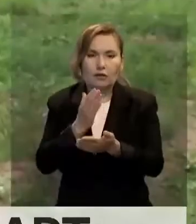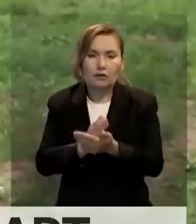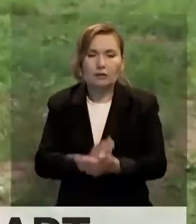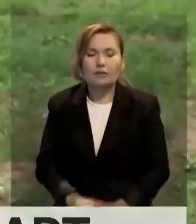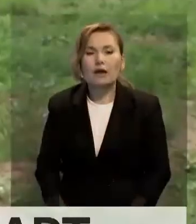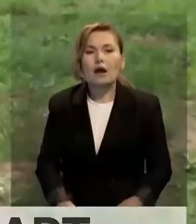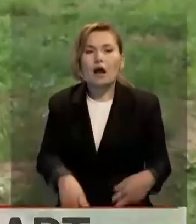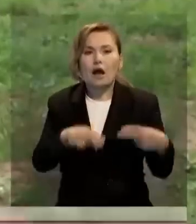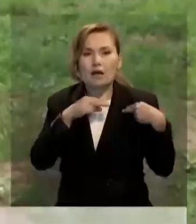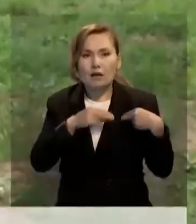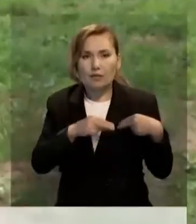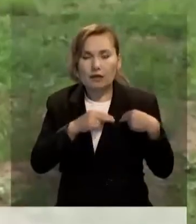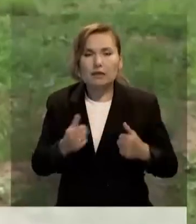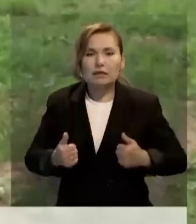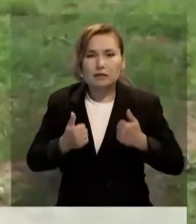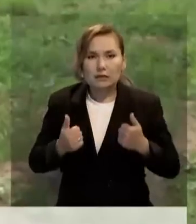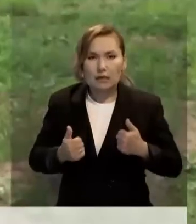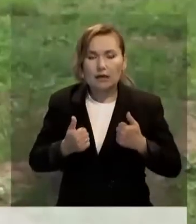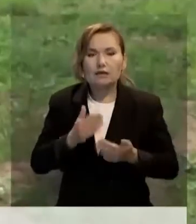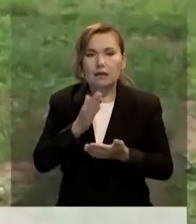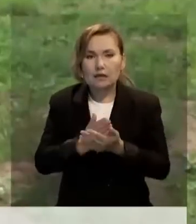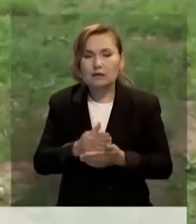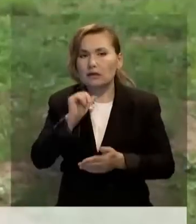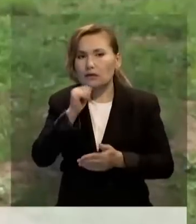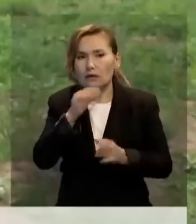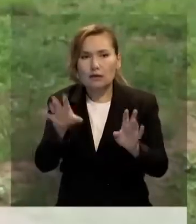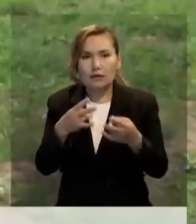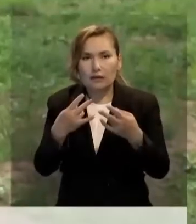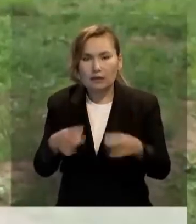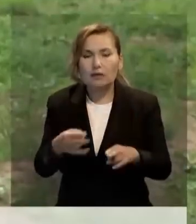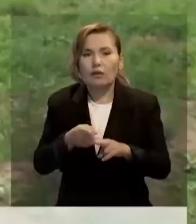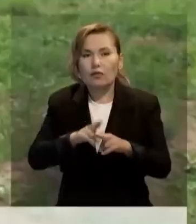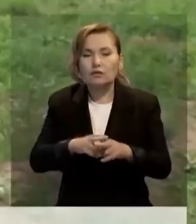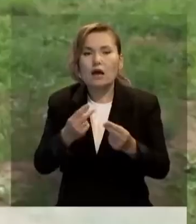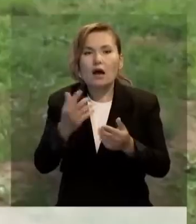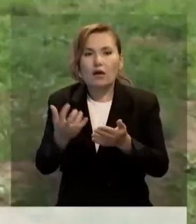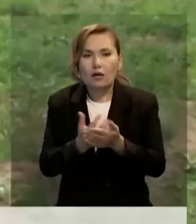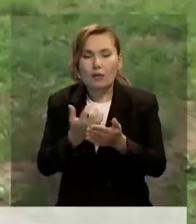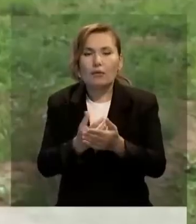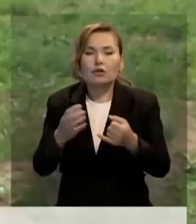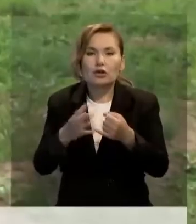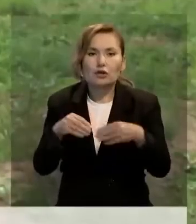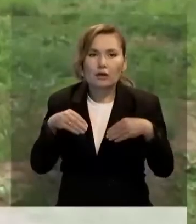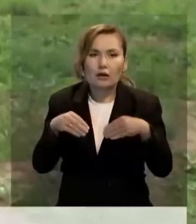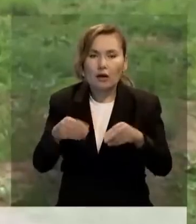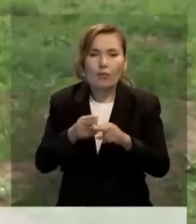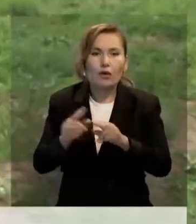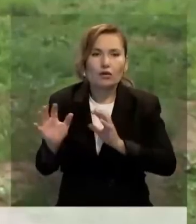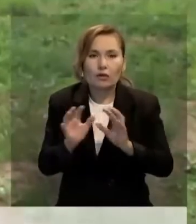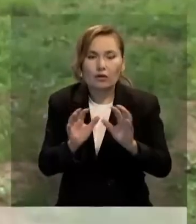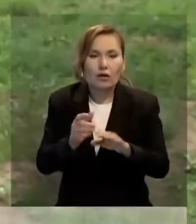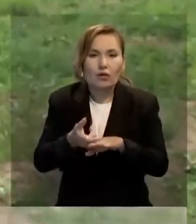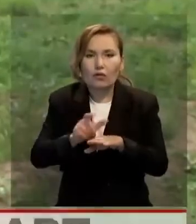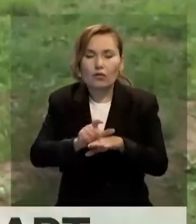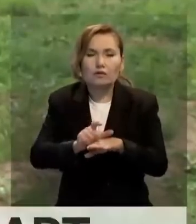Еңбе кетігі қолшыңыз болса, бәрін жасауға болады, жалқаулыққа салын бау керек. Сонымен қатар жерді егергенде оған балаша күтім жасауы керек.